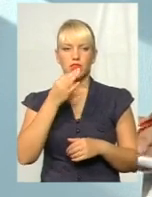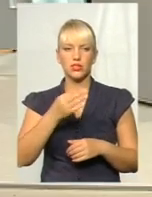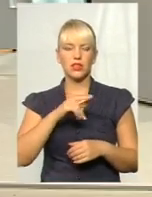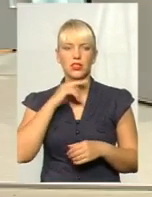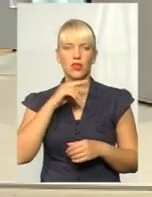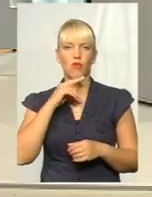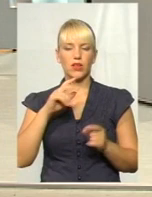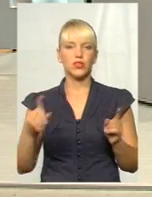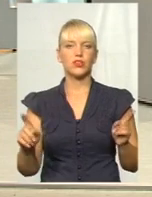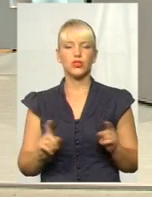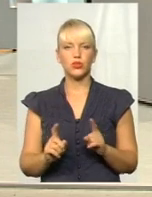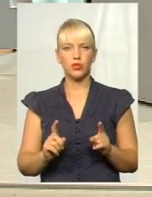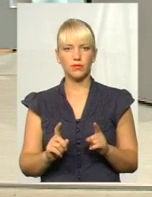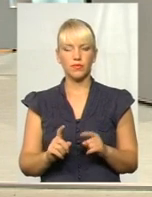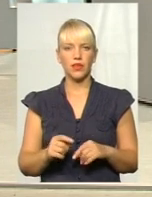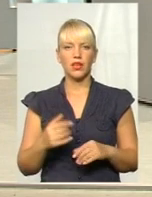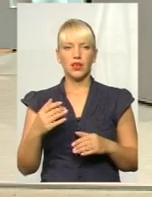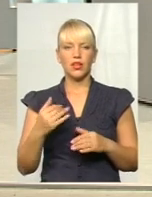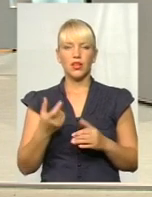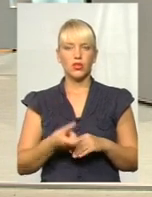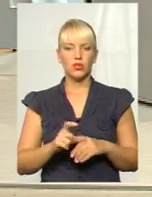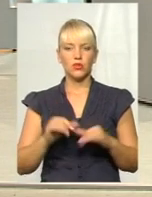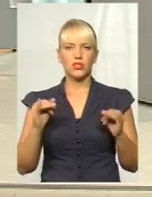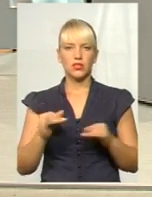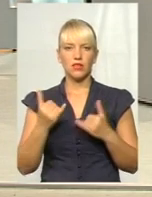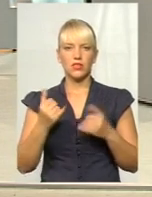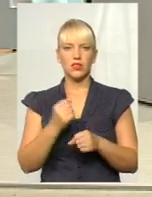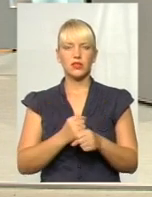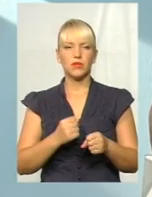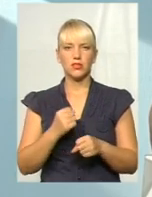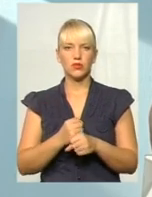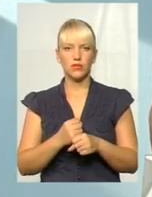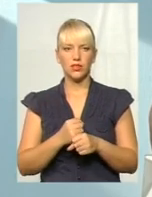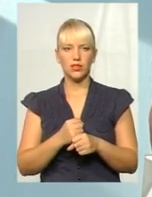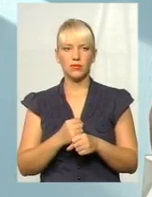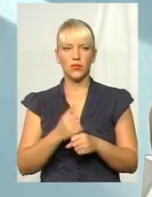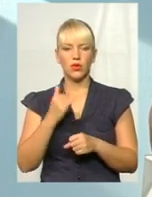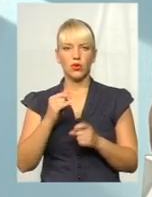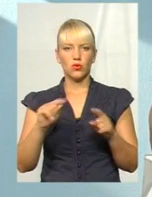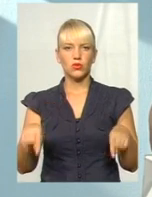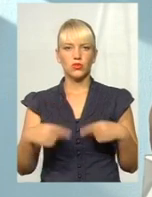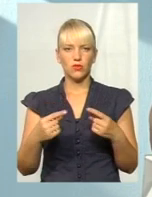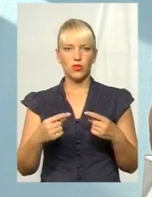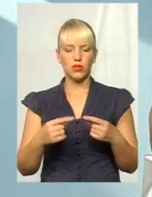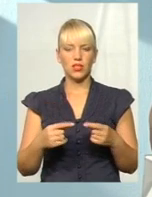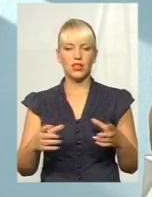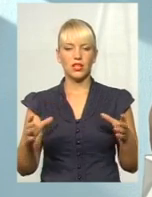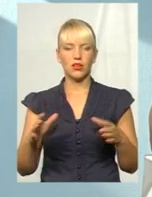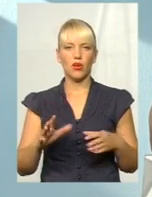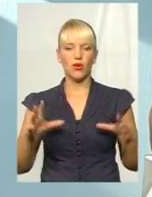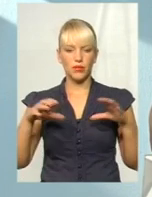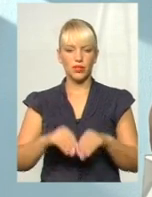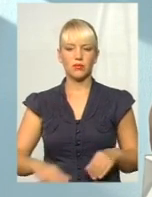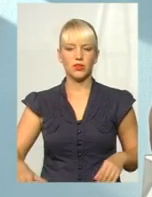зауважити, що дуже цікаво зараз працювати з створеними, об'єднаними територіальними